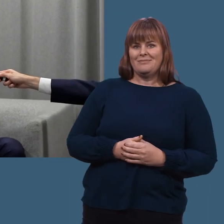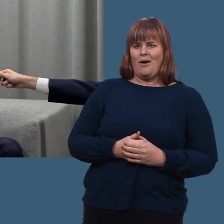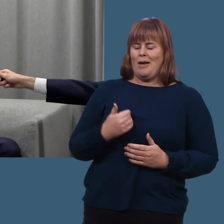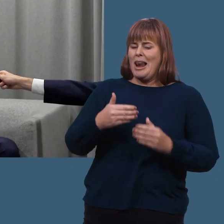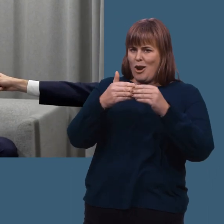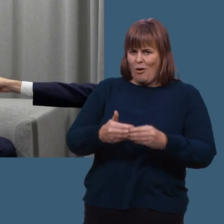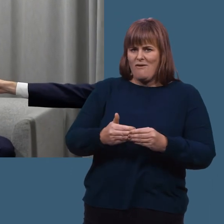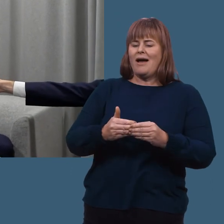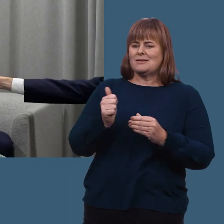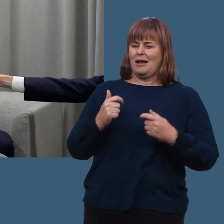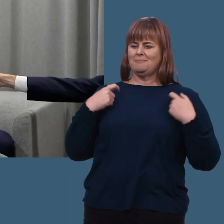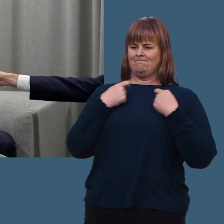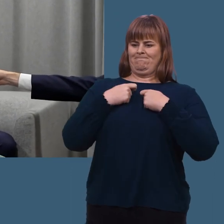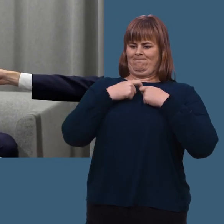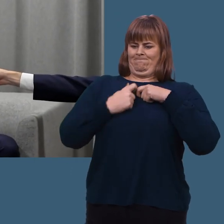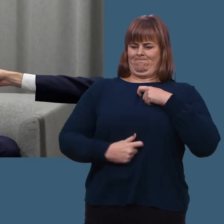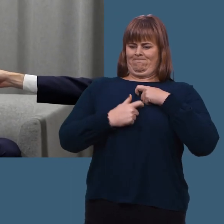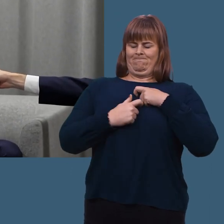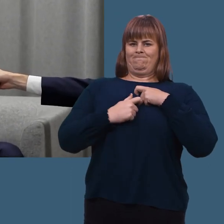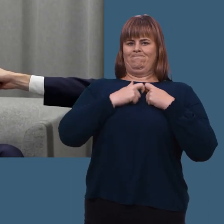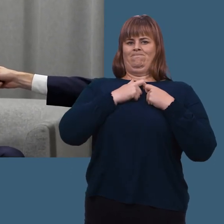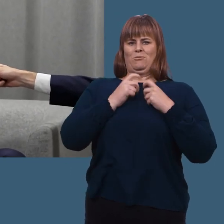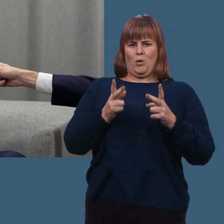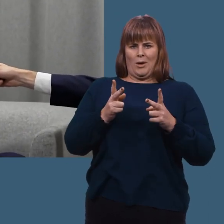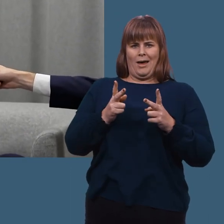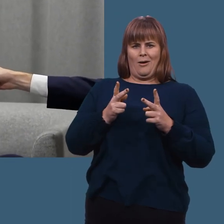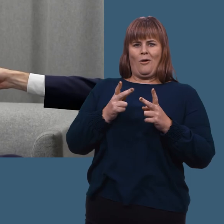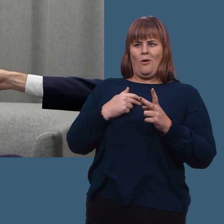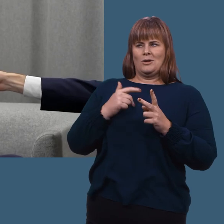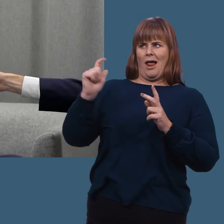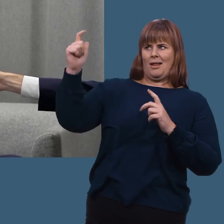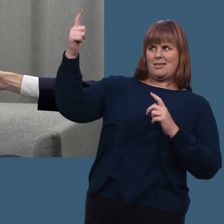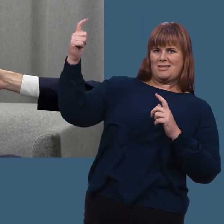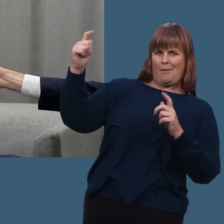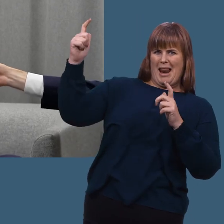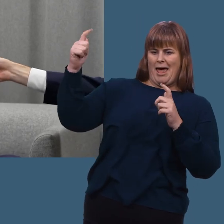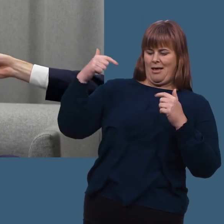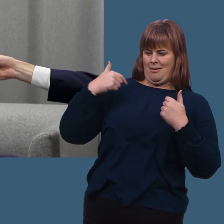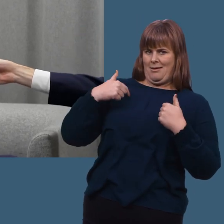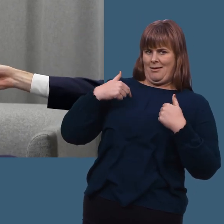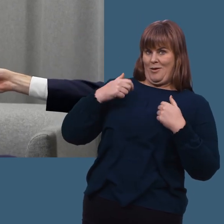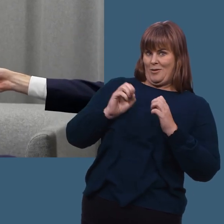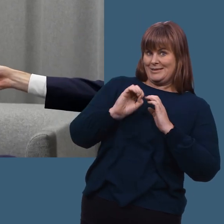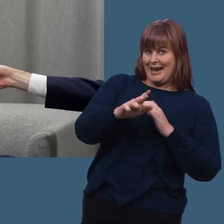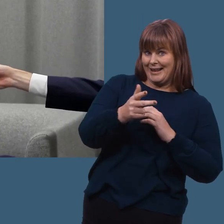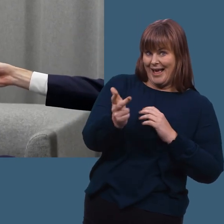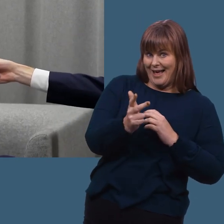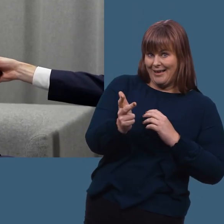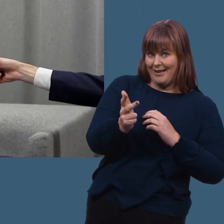Det skal jeg love deg at jeg skal bruke. Og når jeg bruker det, skal jeg få tatt et bilde, og så skal jeg sende det til dere. Må vi nå notere ned.